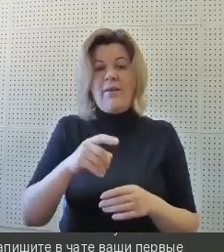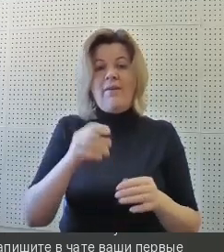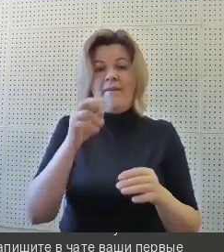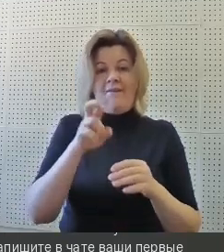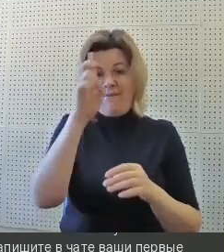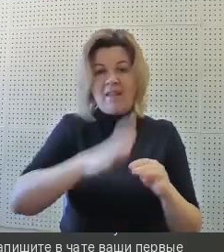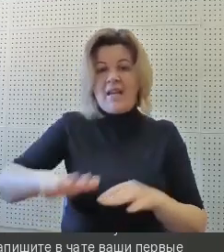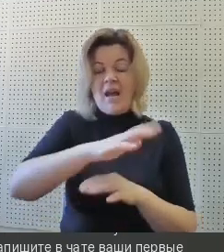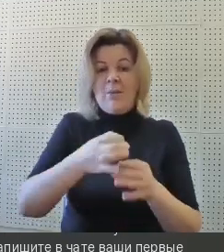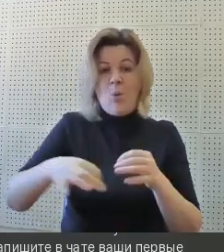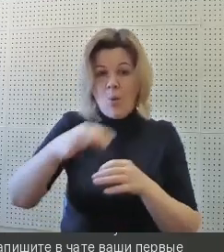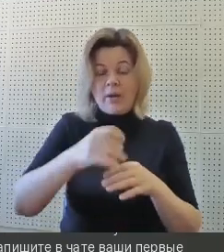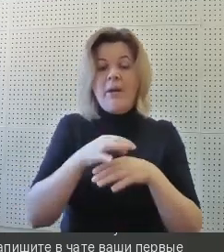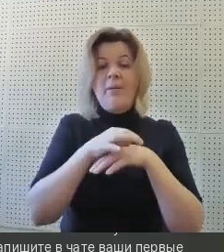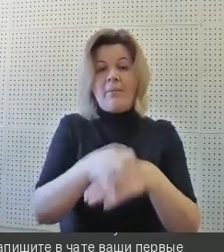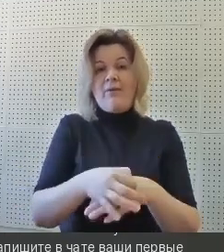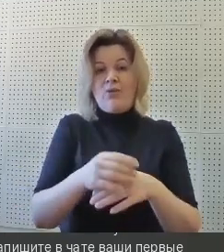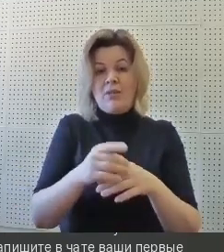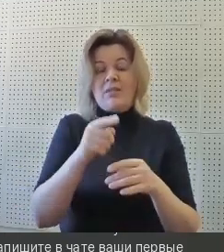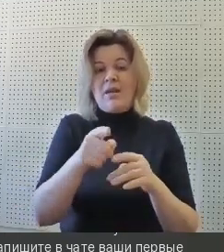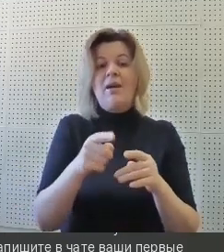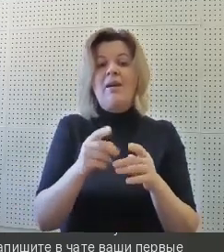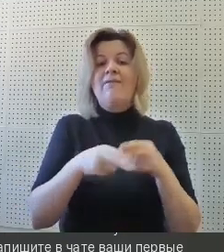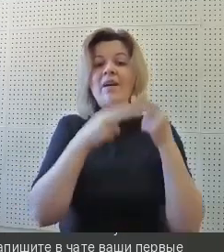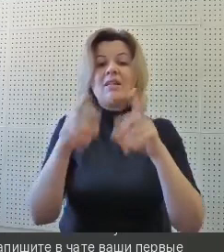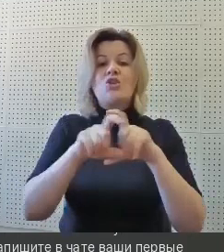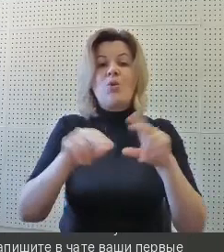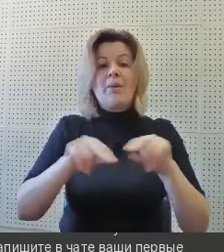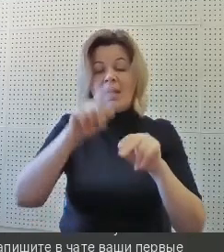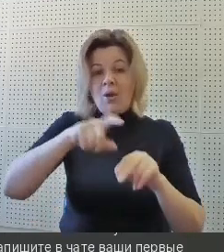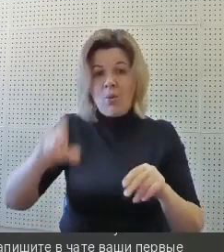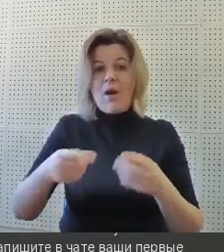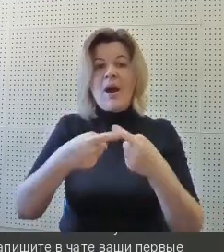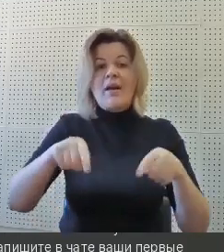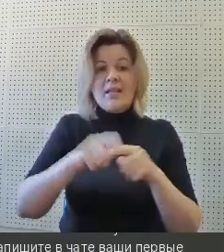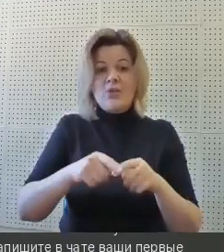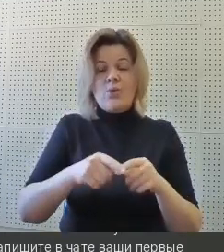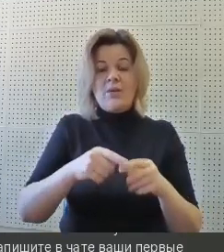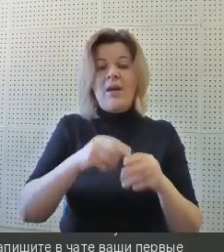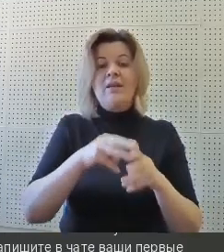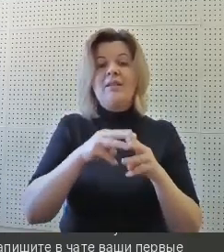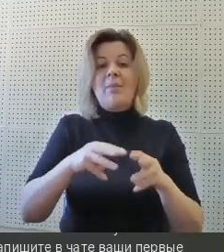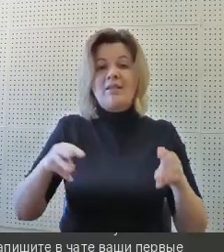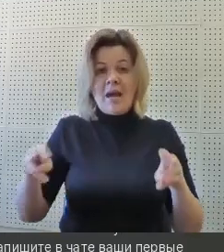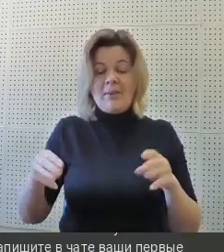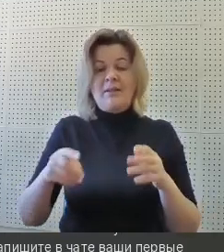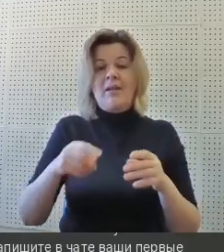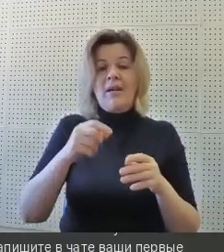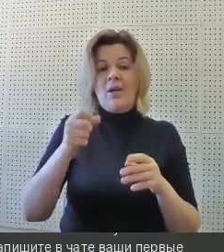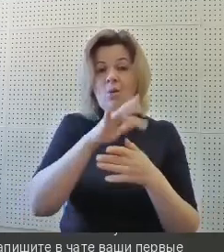лет проходит выездная школа педагогов. Ее организует департамент образования города Екатеринбурга и